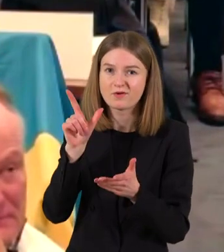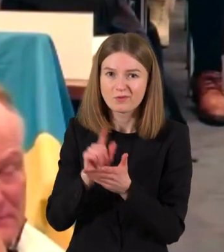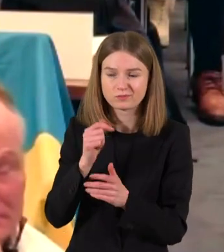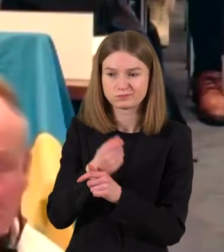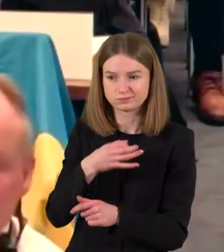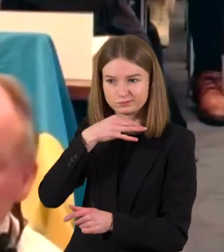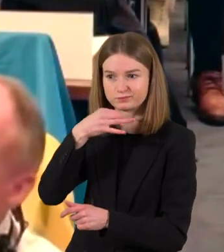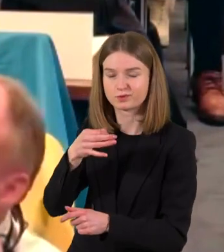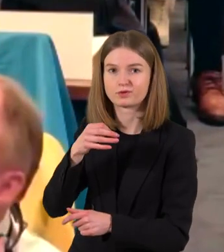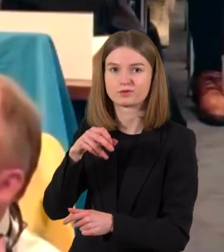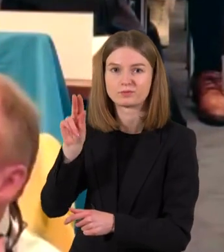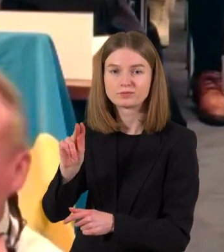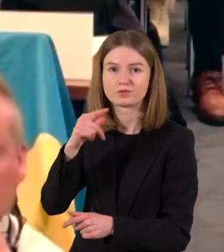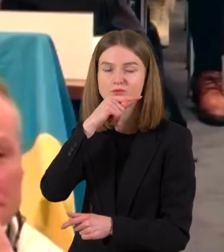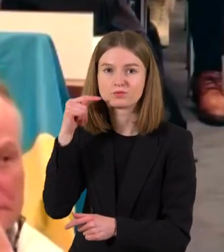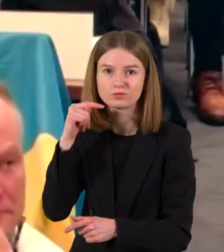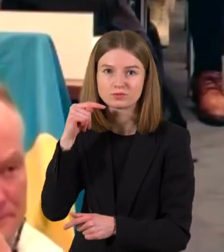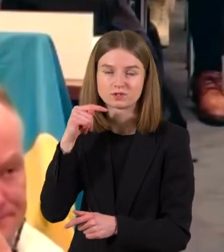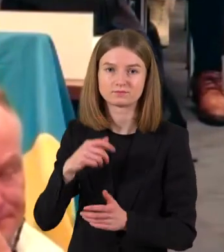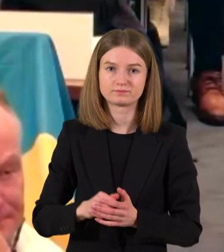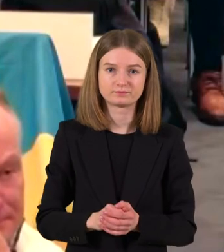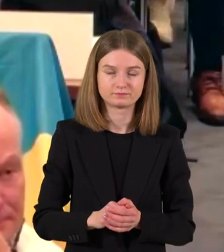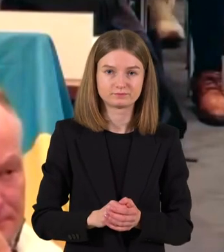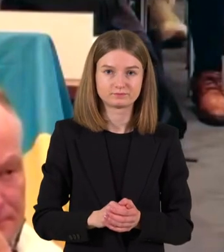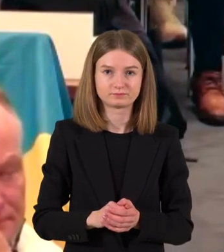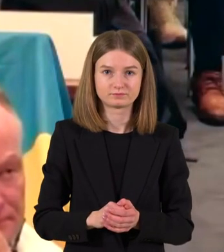rusų delegacijai, kurią naudojo Ukrainaus pasieniečiai.